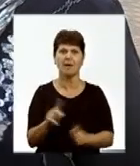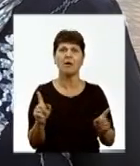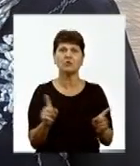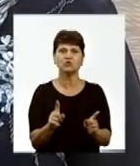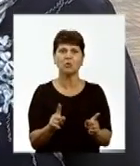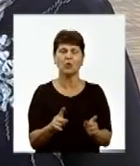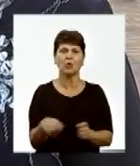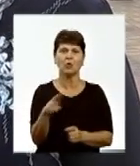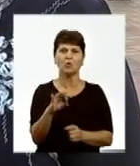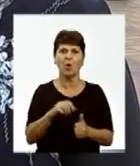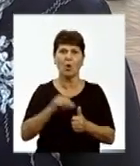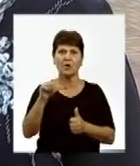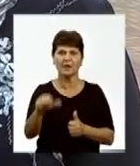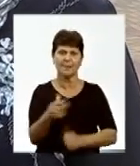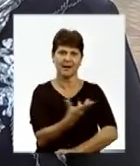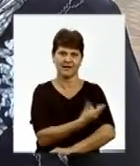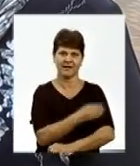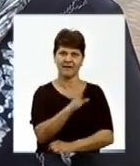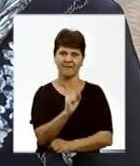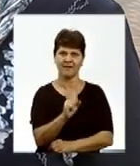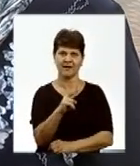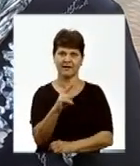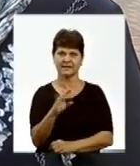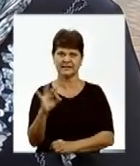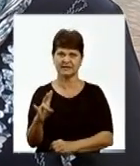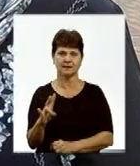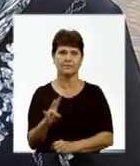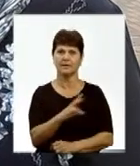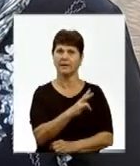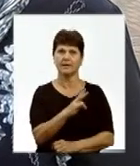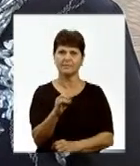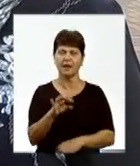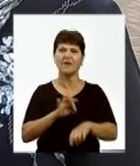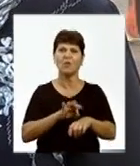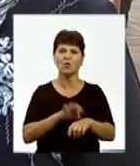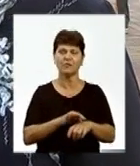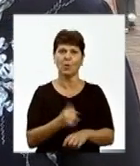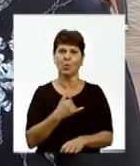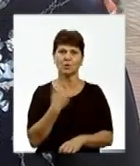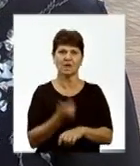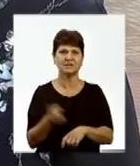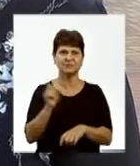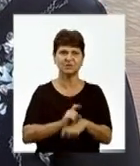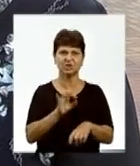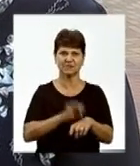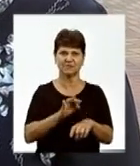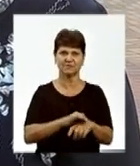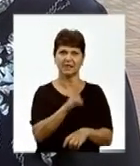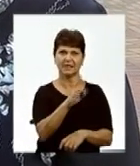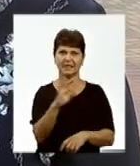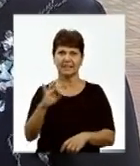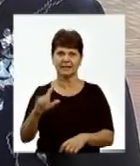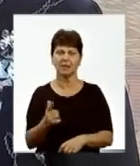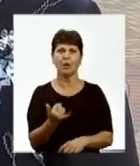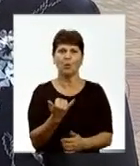Щодо окремих вакцин, в частності не тільки вакцин, а захворювань, у нас більше захворювальність на кір і ми